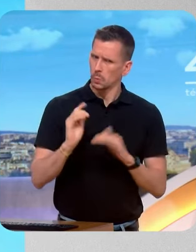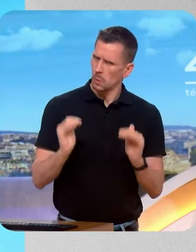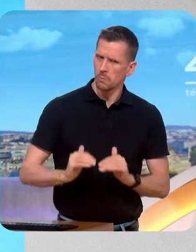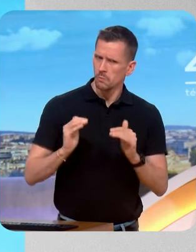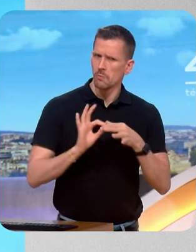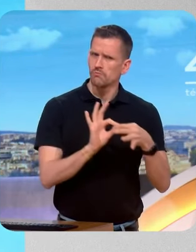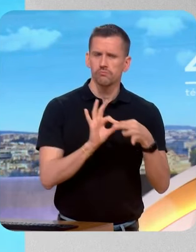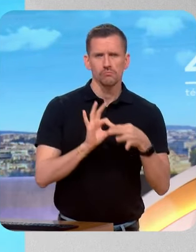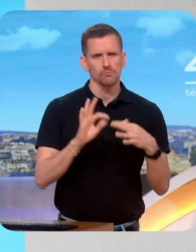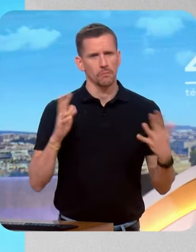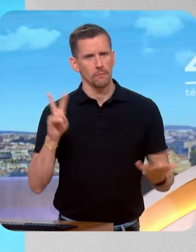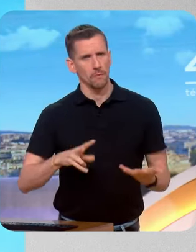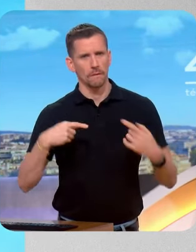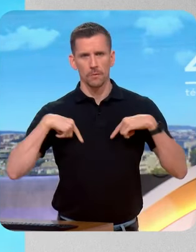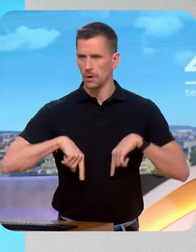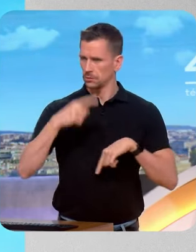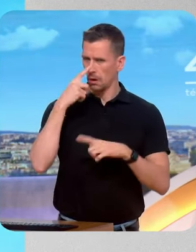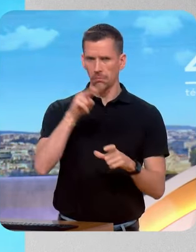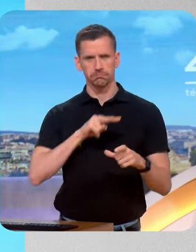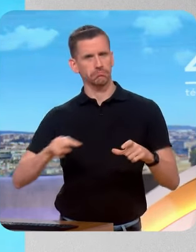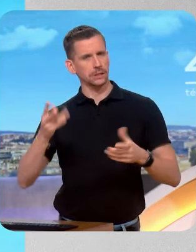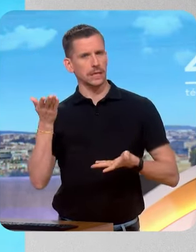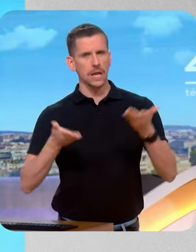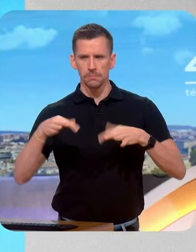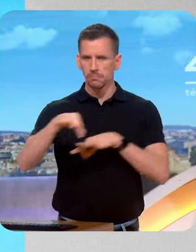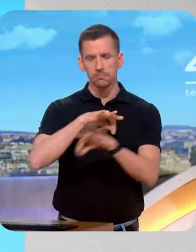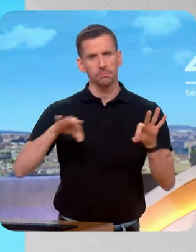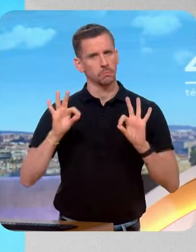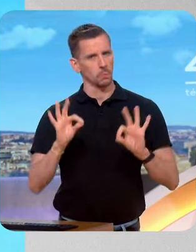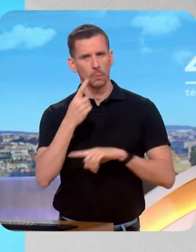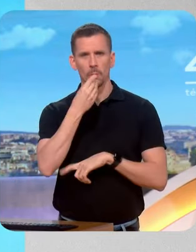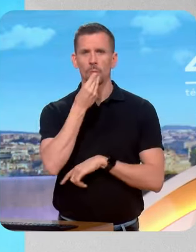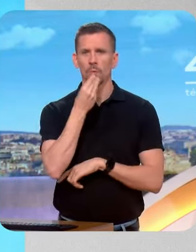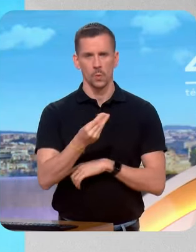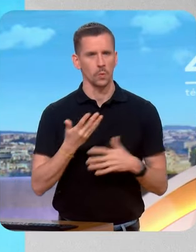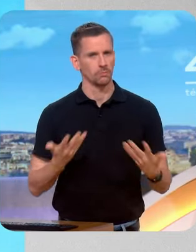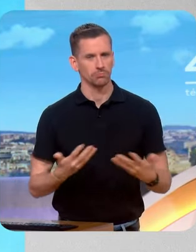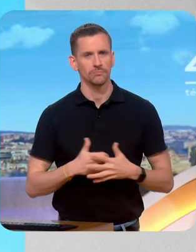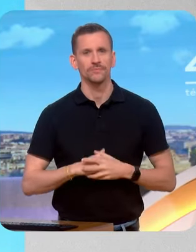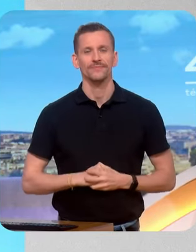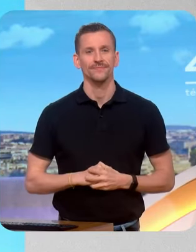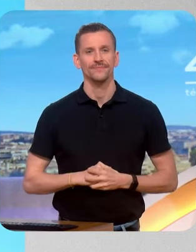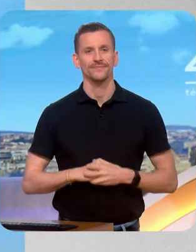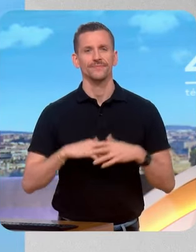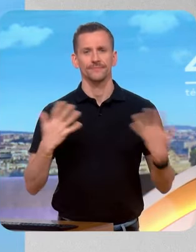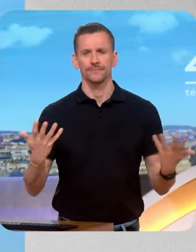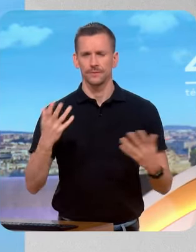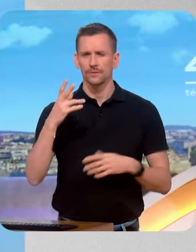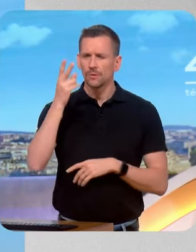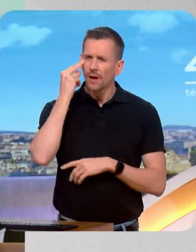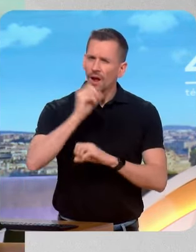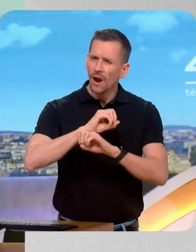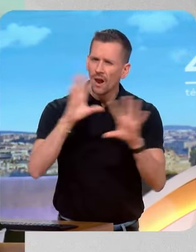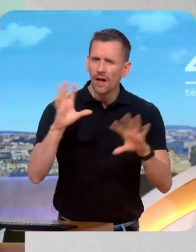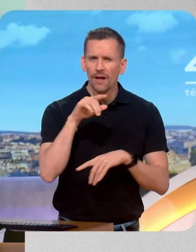trouve un équilibre et une unité dans la diversité des opinions. Mais comprenons-nous, vous évoquiez François